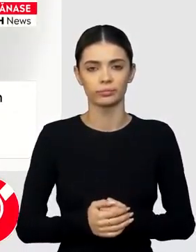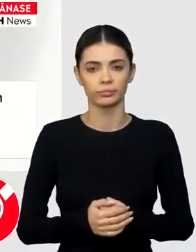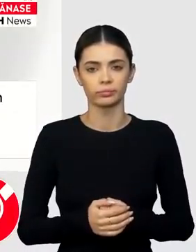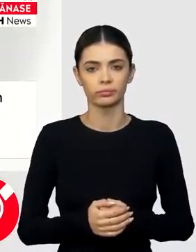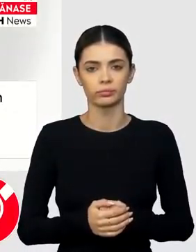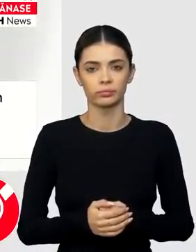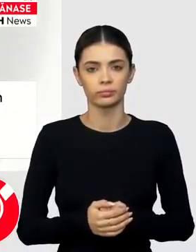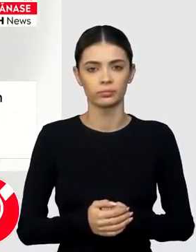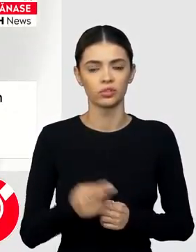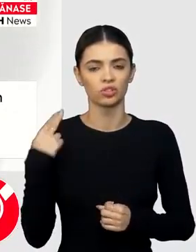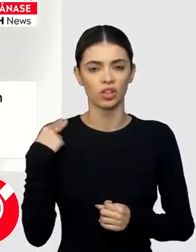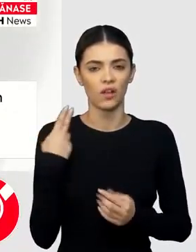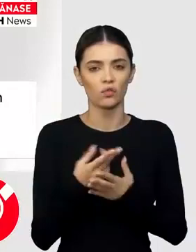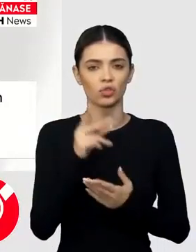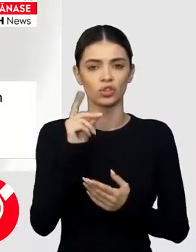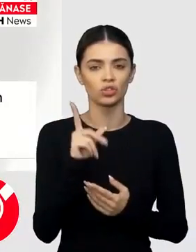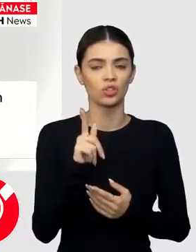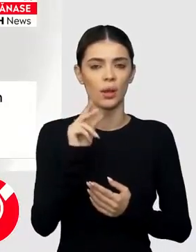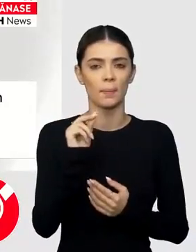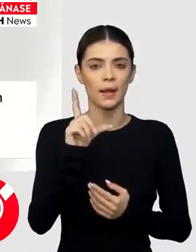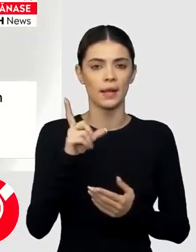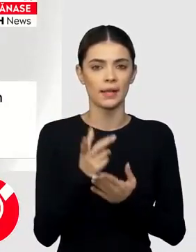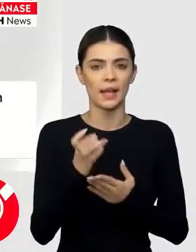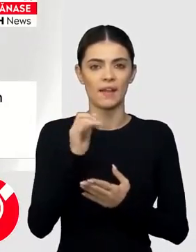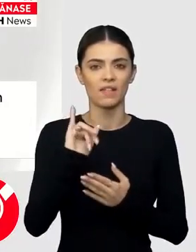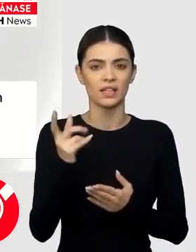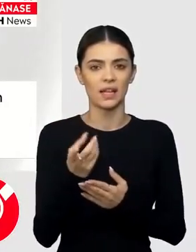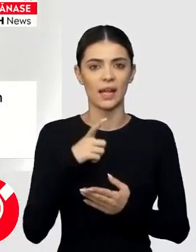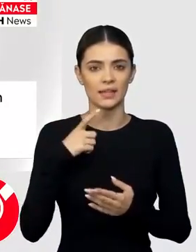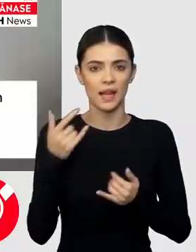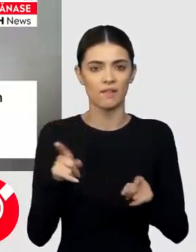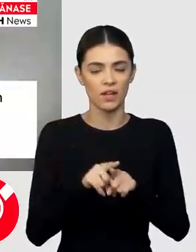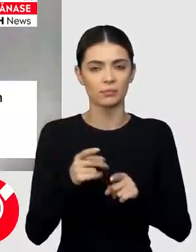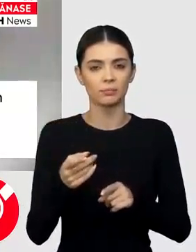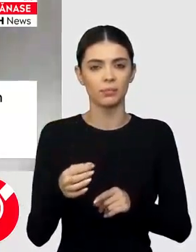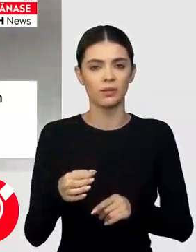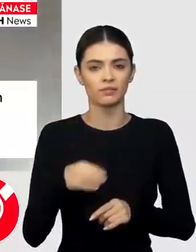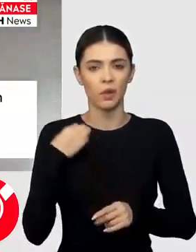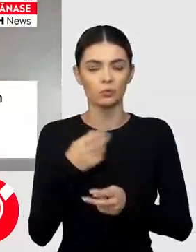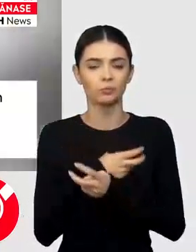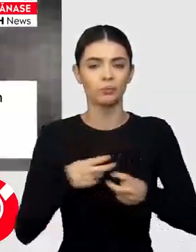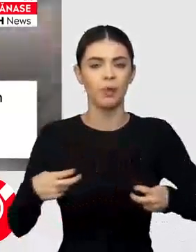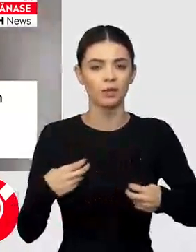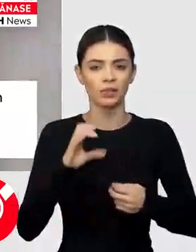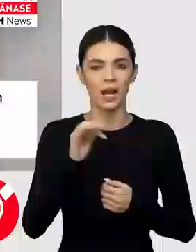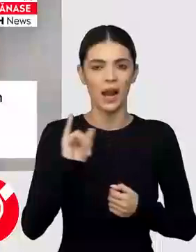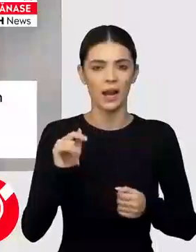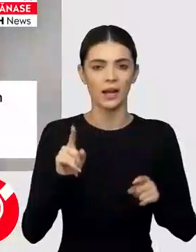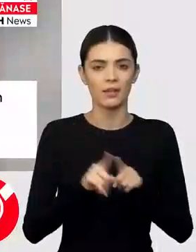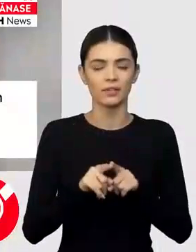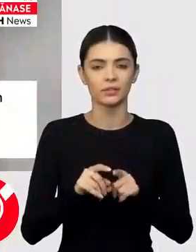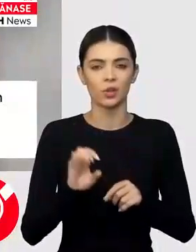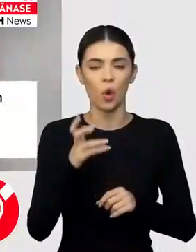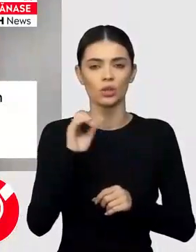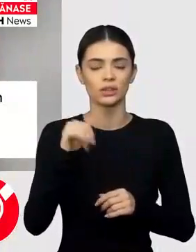Bună dimineața, Alice. Patronul stației GPL din Crevedia, care este și fiul primarului din Caracal, și Cosmin Stânga,